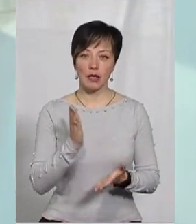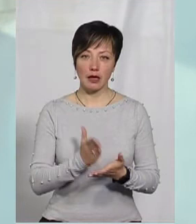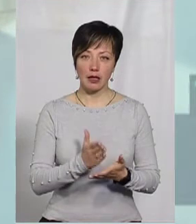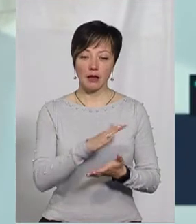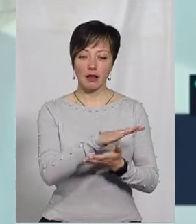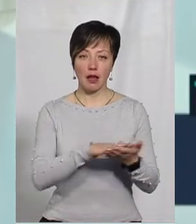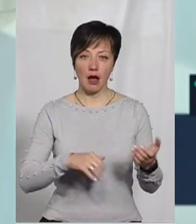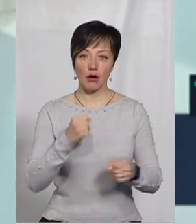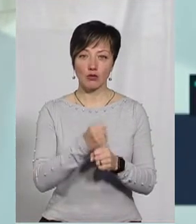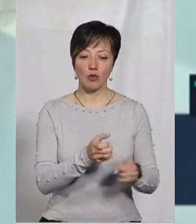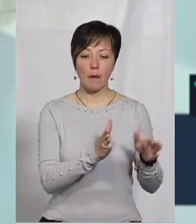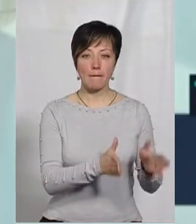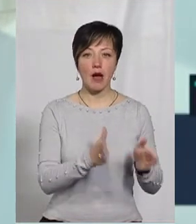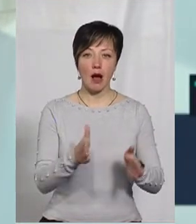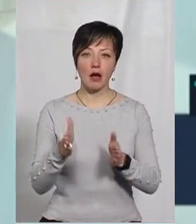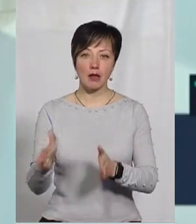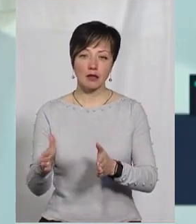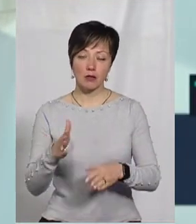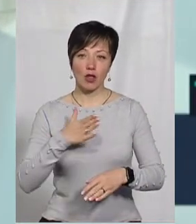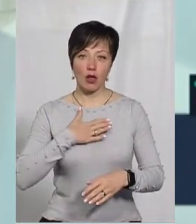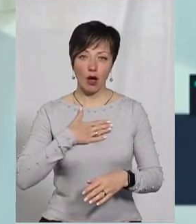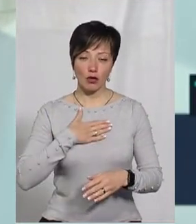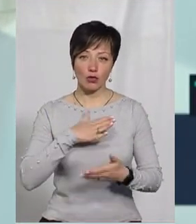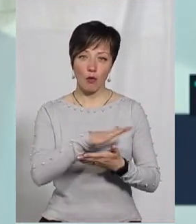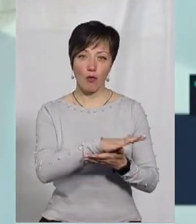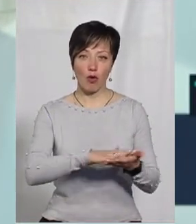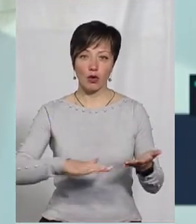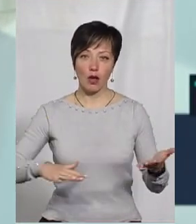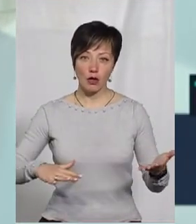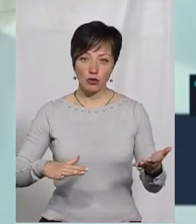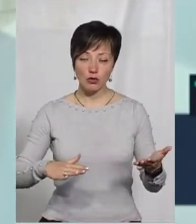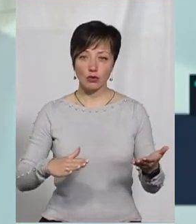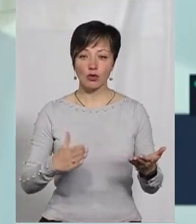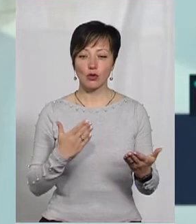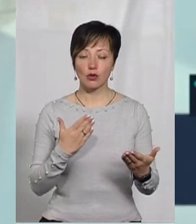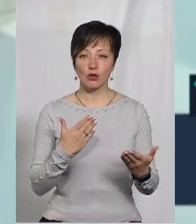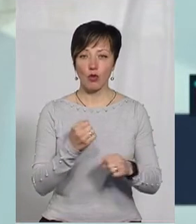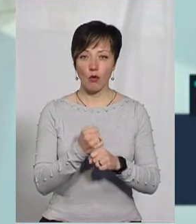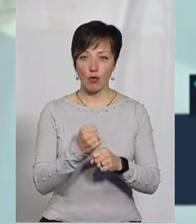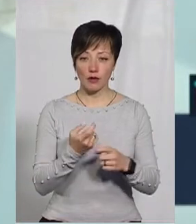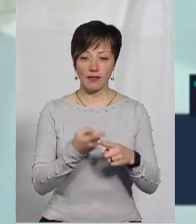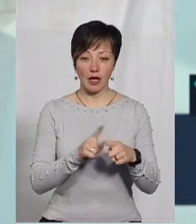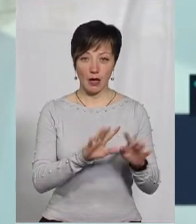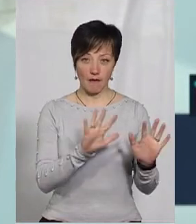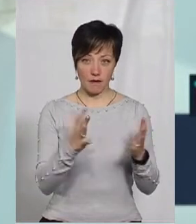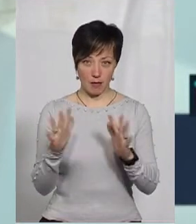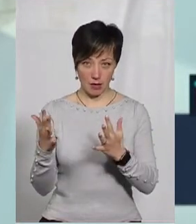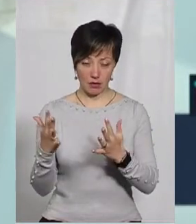далі розроблений механізм нашої взаємостосунків під час таких випадків.